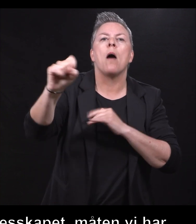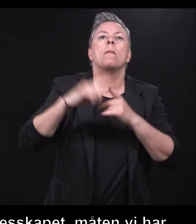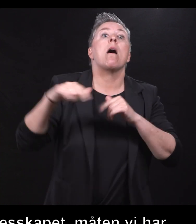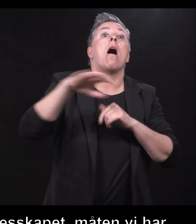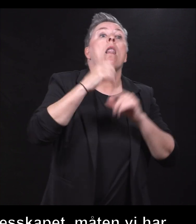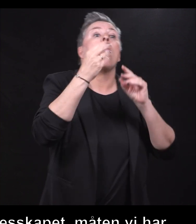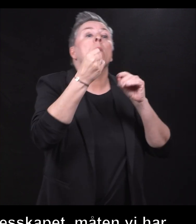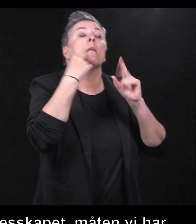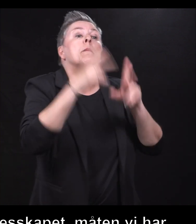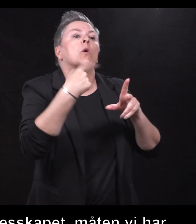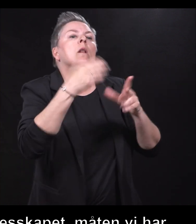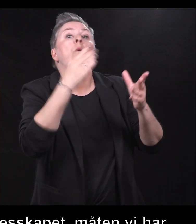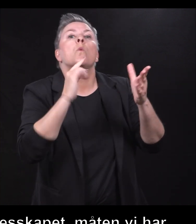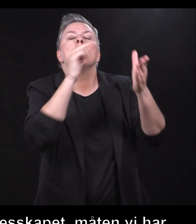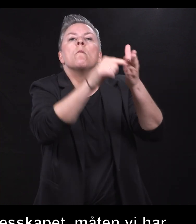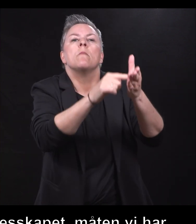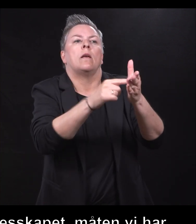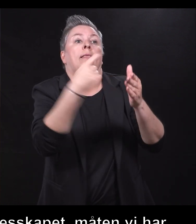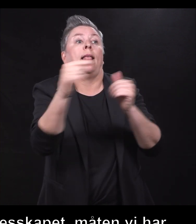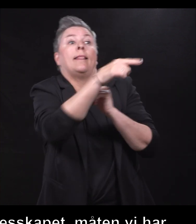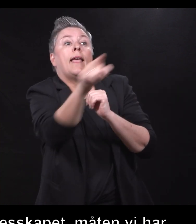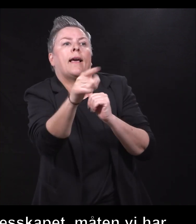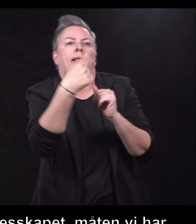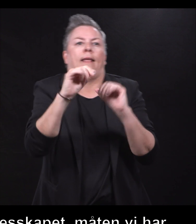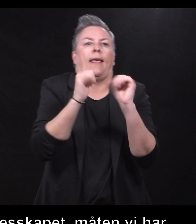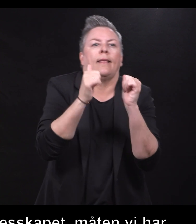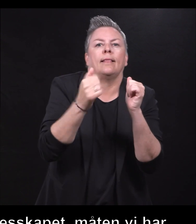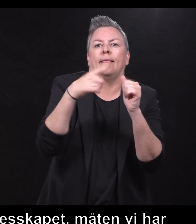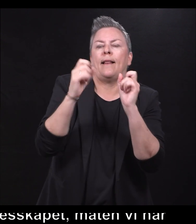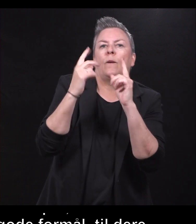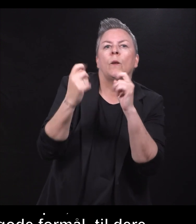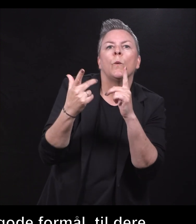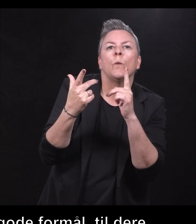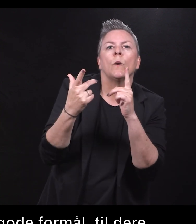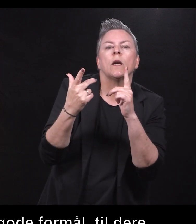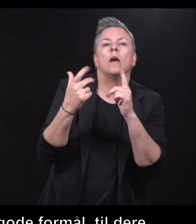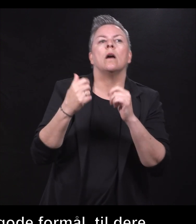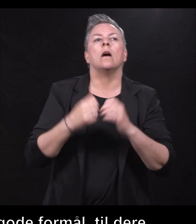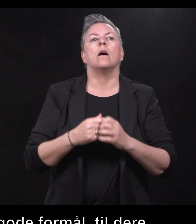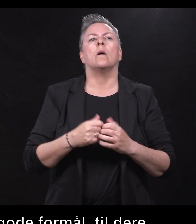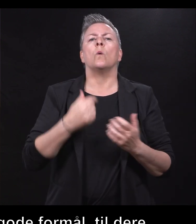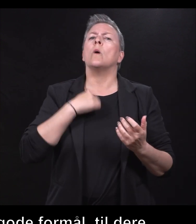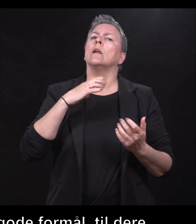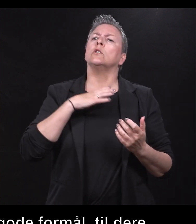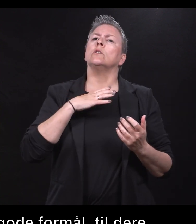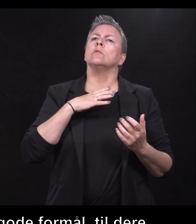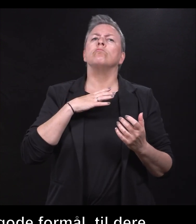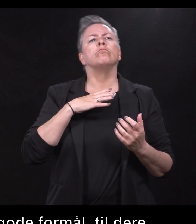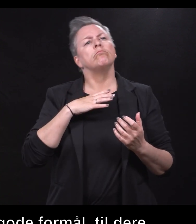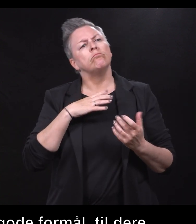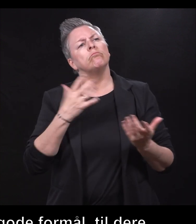formål, til dere, til idretten, til kultur. Og jeg synes at det er en felles